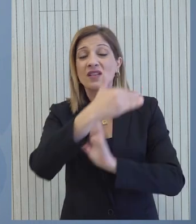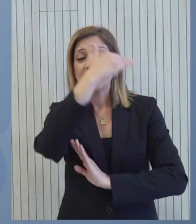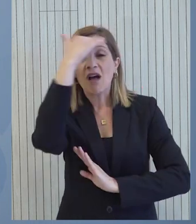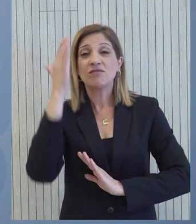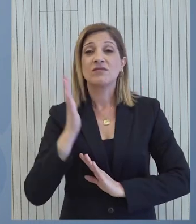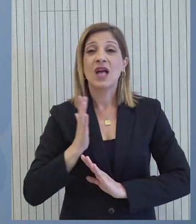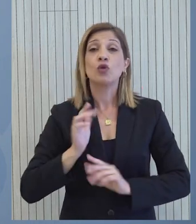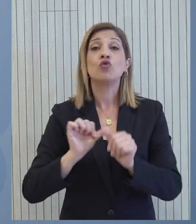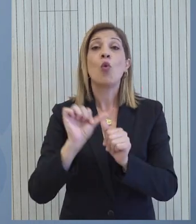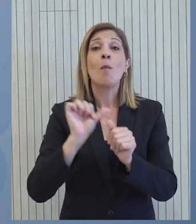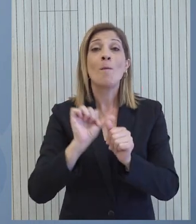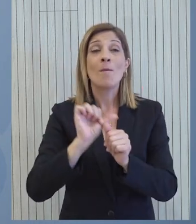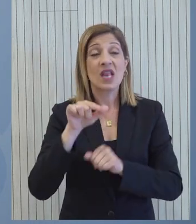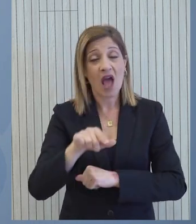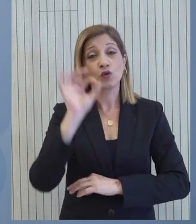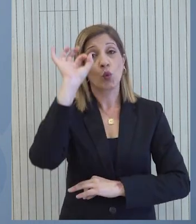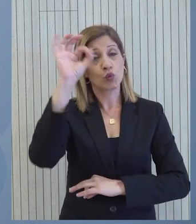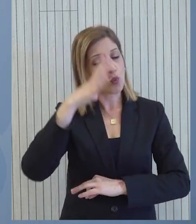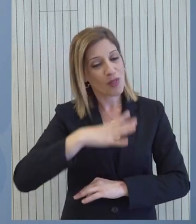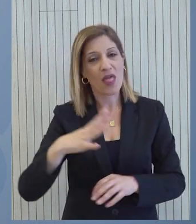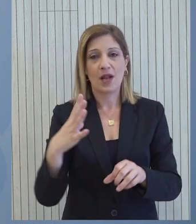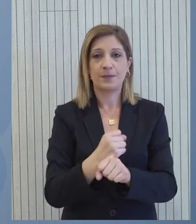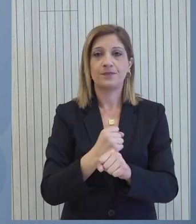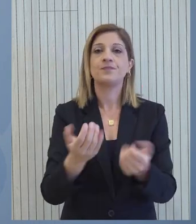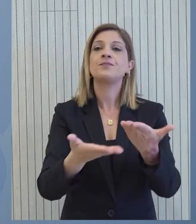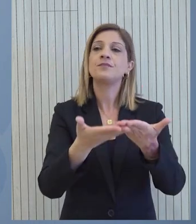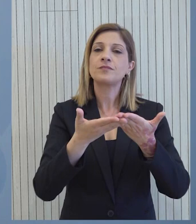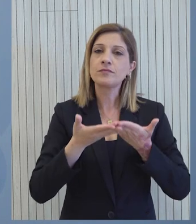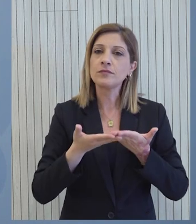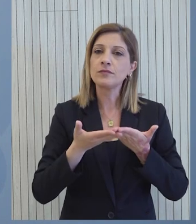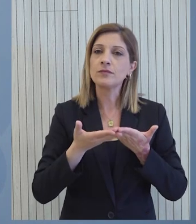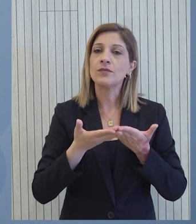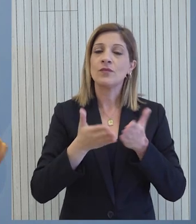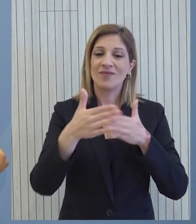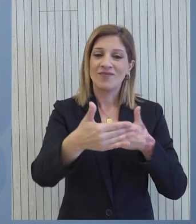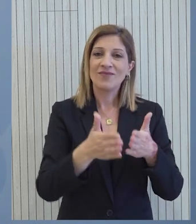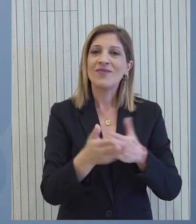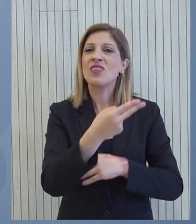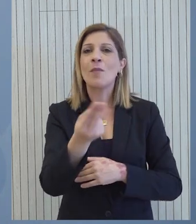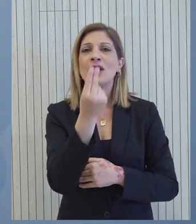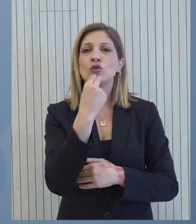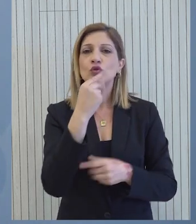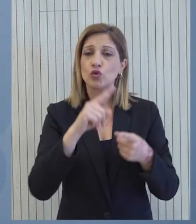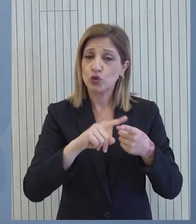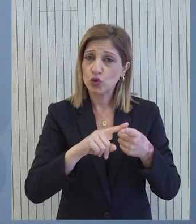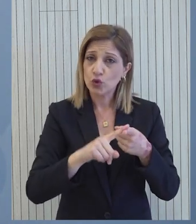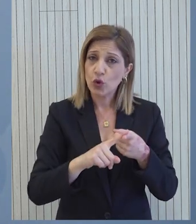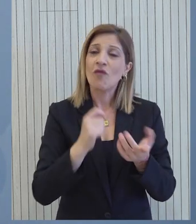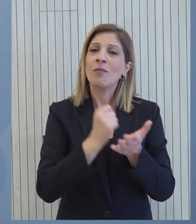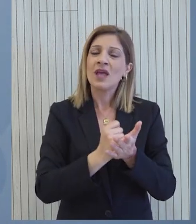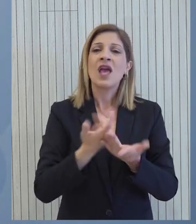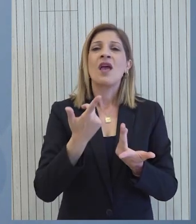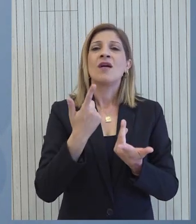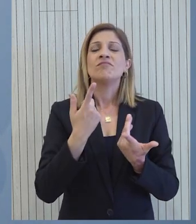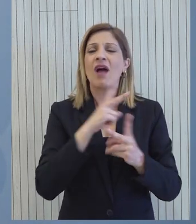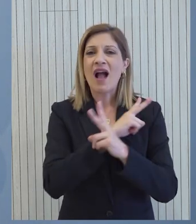τον μήνα παραμένει και είναι εφικτός. Η βοήθεια αφορά μέχρι στιγμής κυρίως την κατηγορία των τροφήμων αλλά την ίδια στιγμή οι ίδιοι υγιεινείς,